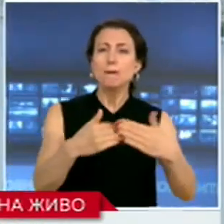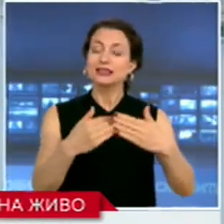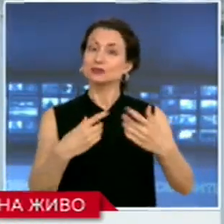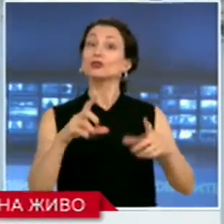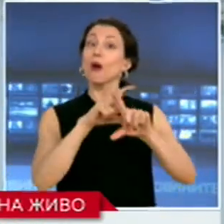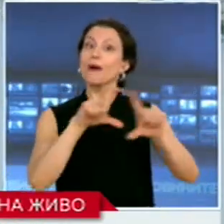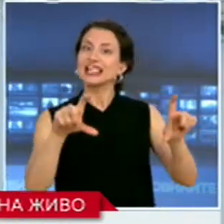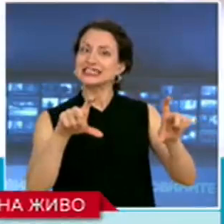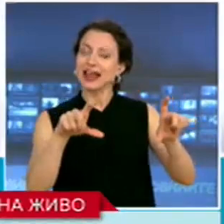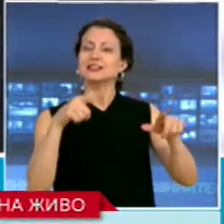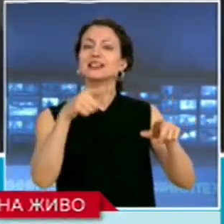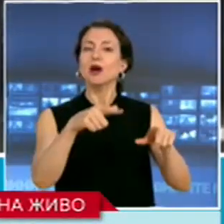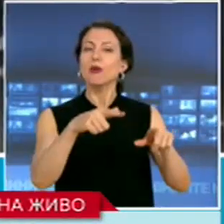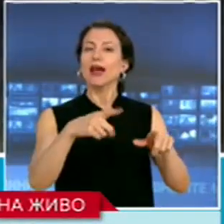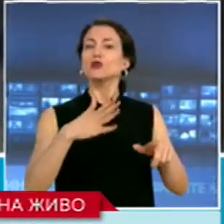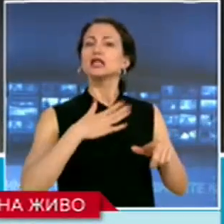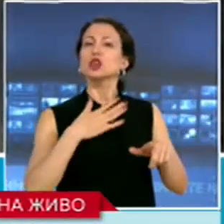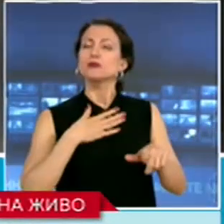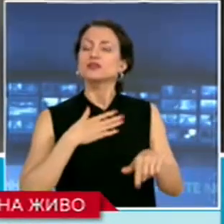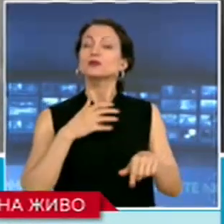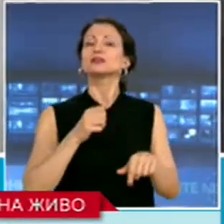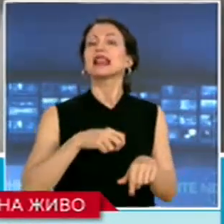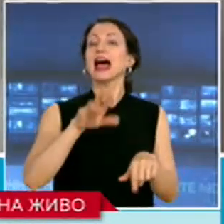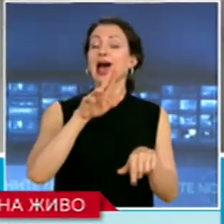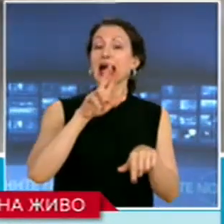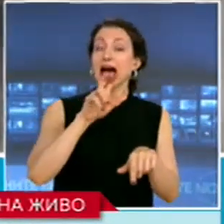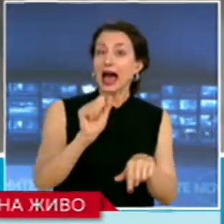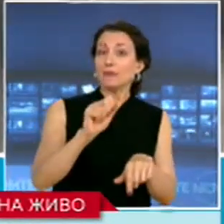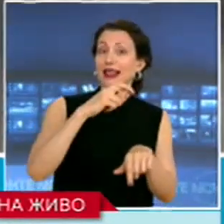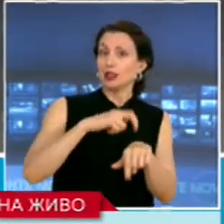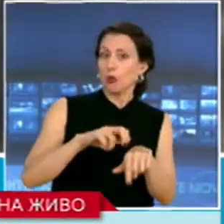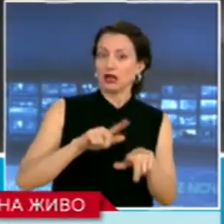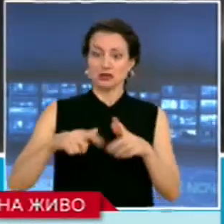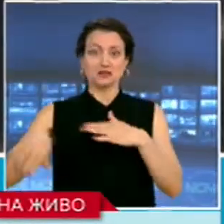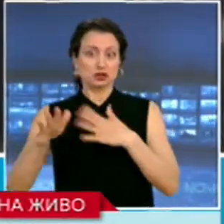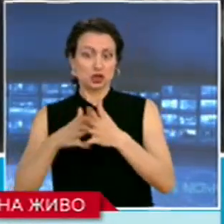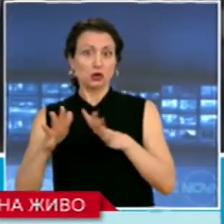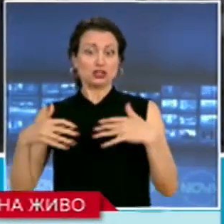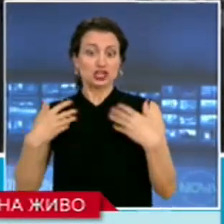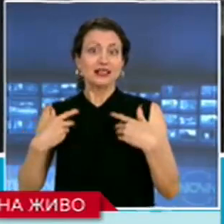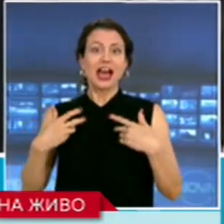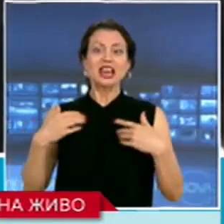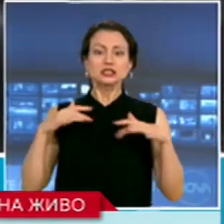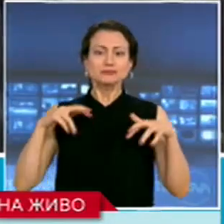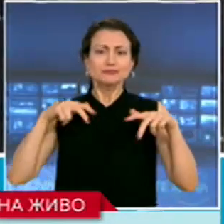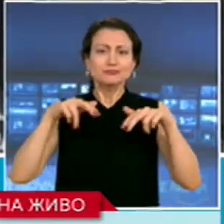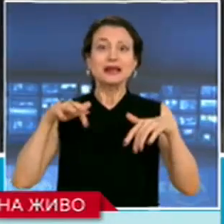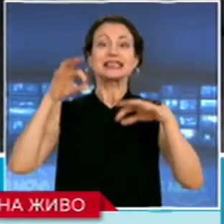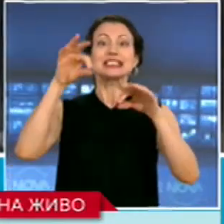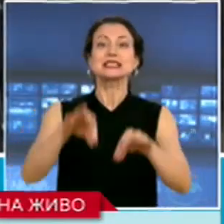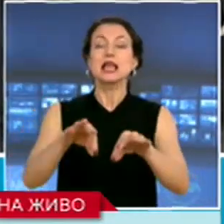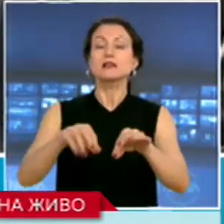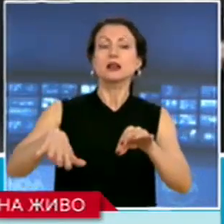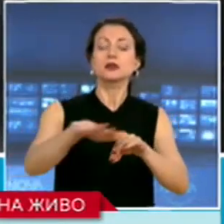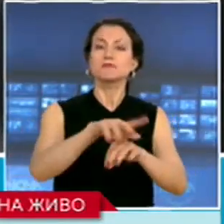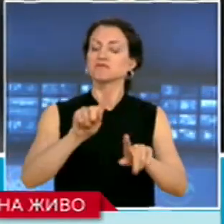почетния лидер на ДПС Ехмет Доган. Желаящите да стигнат до плажната ивица и да преминат по тези алеи